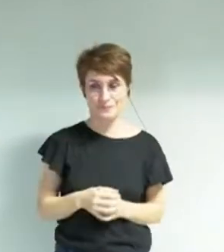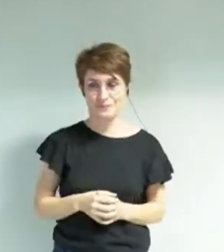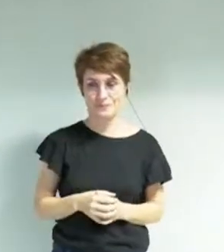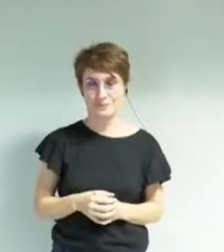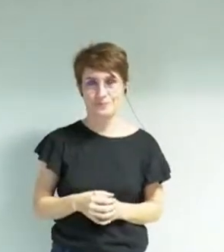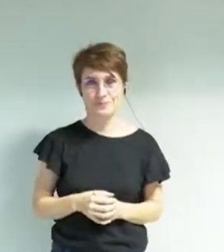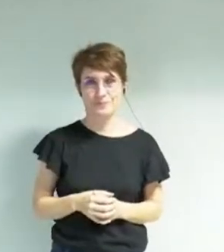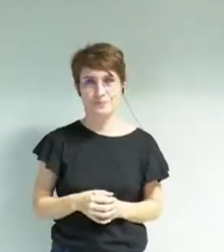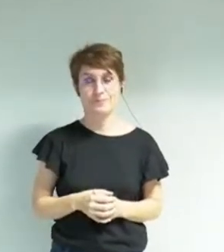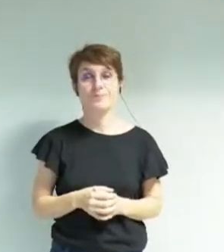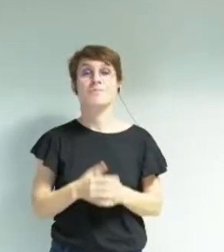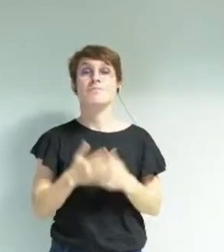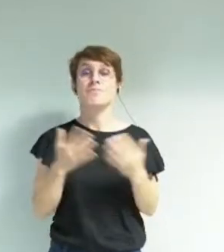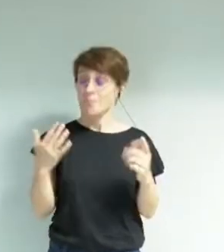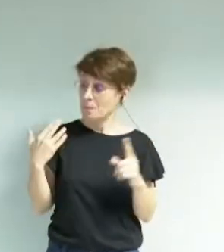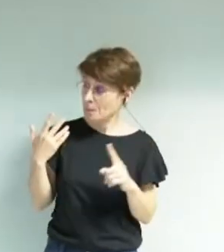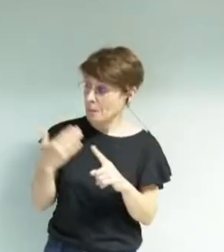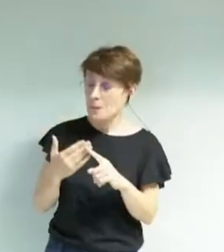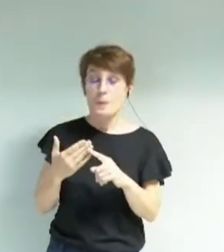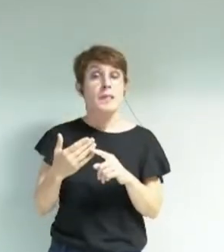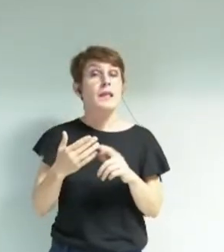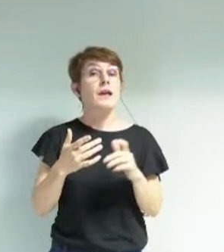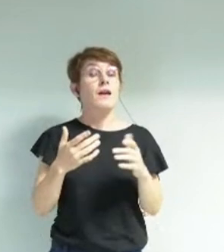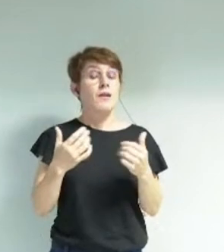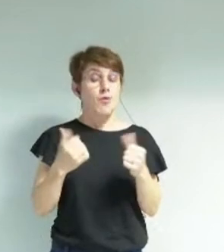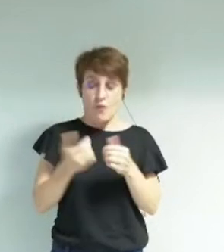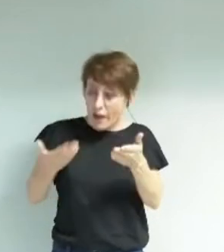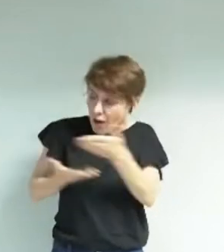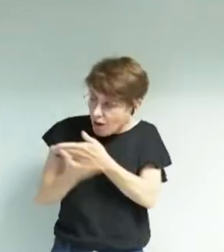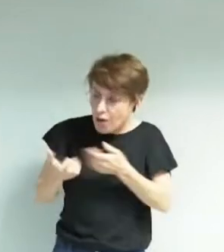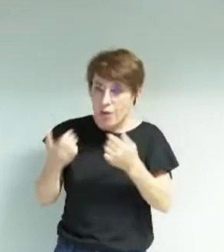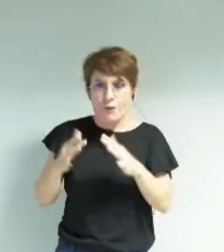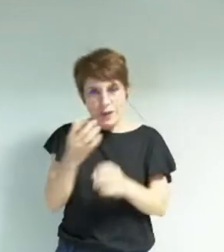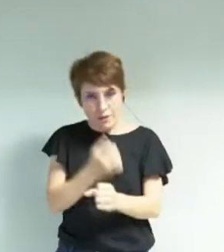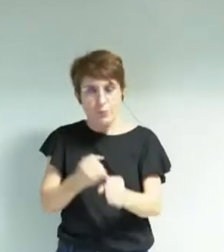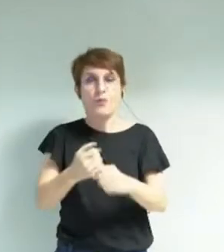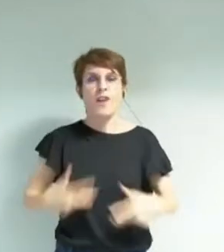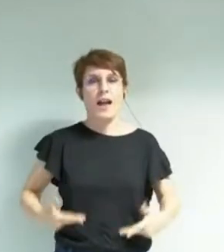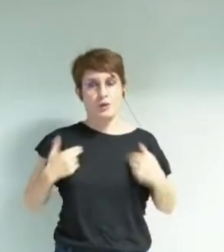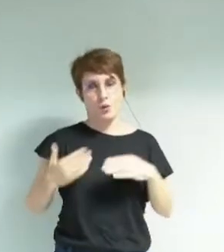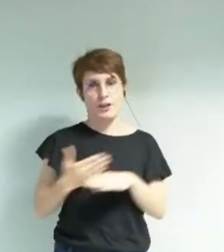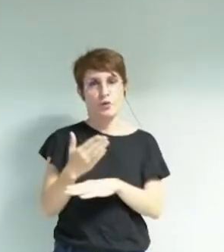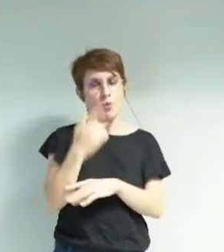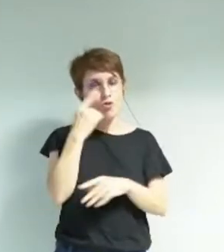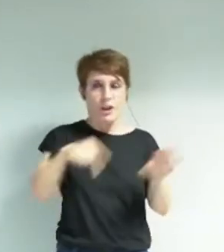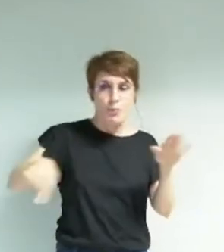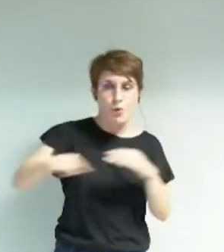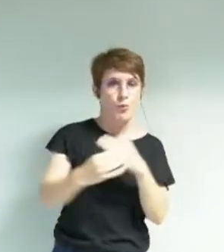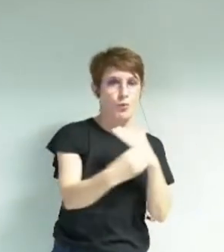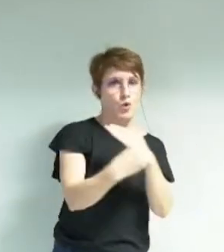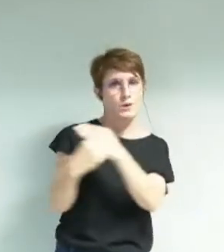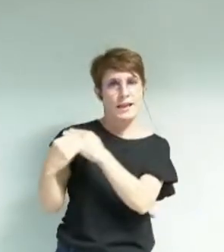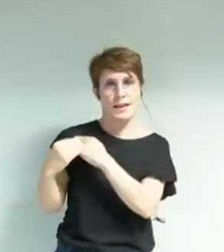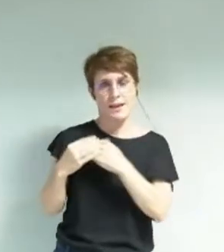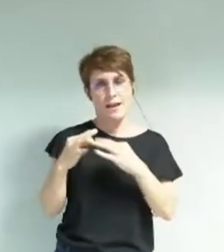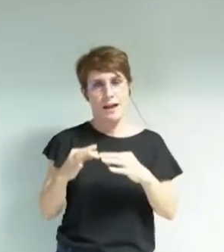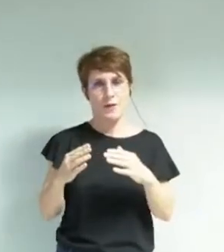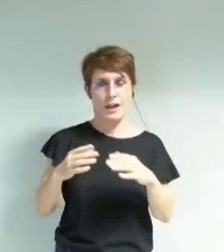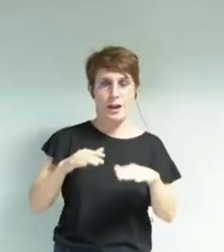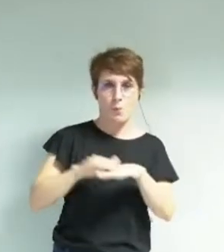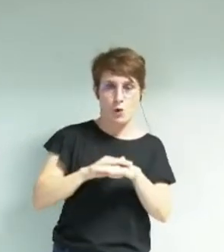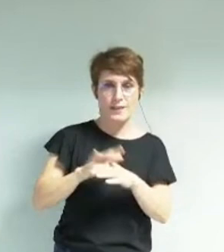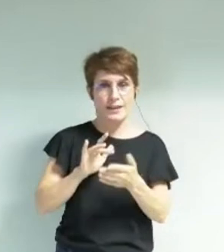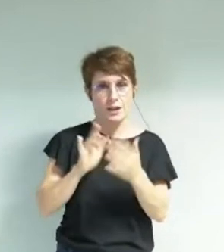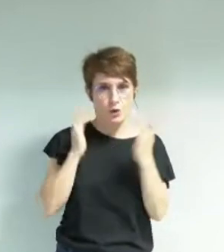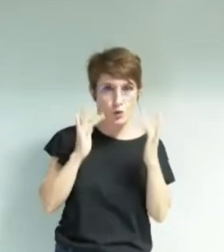concertation avec les acteurs culturels ces derniers mois, un atelier de projet s'est tenu pour émettre des recommandations en matière de politique culturelle et de participation des